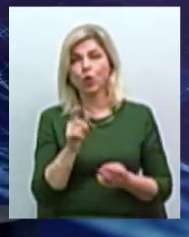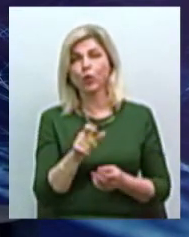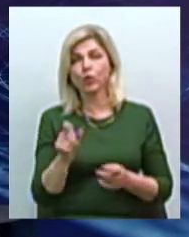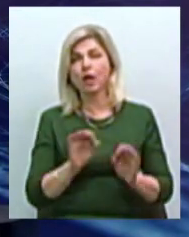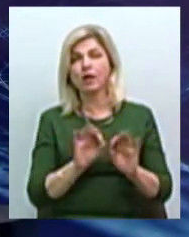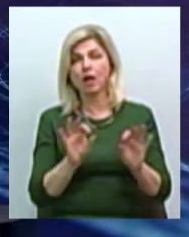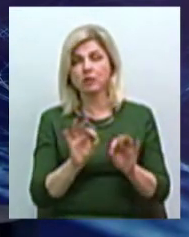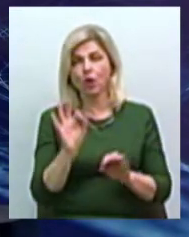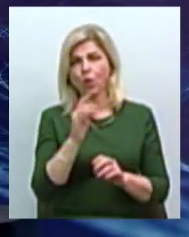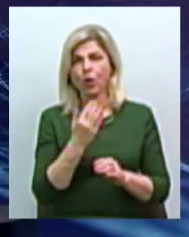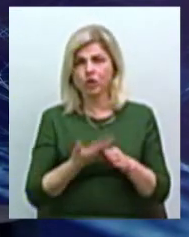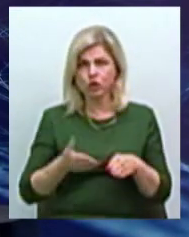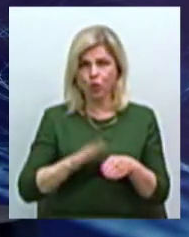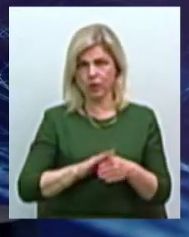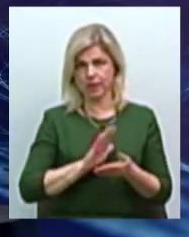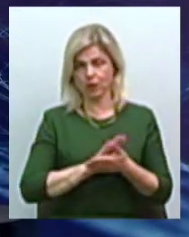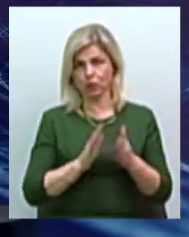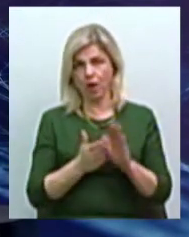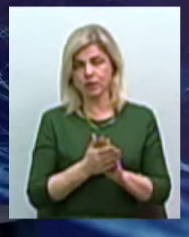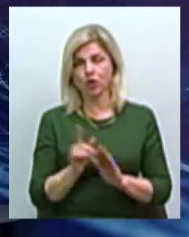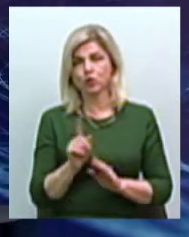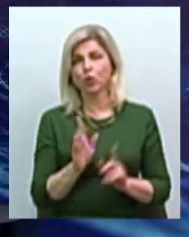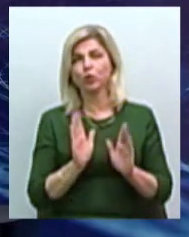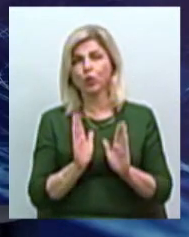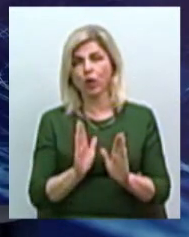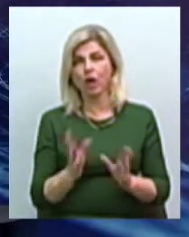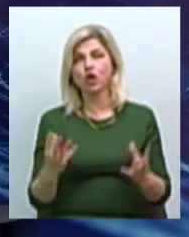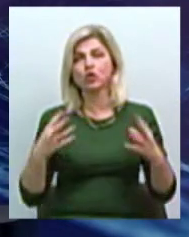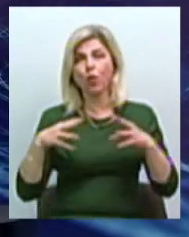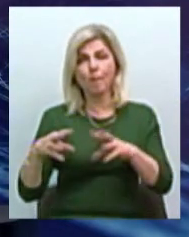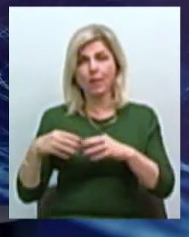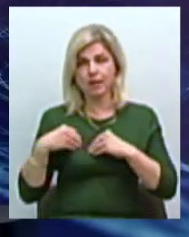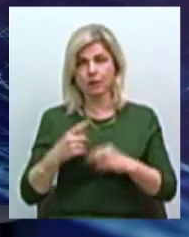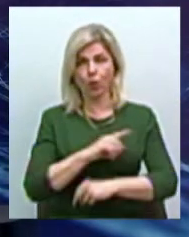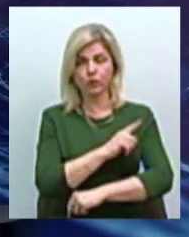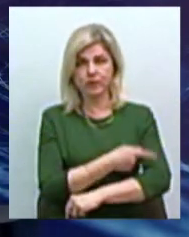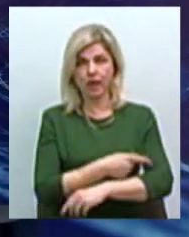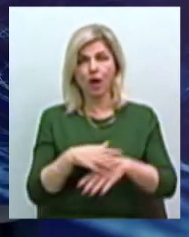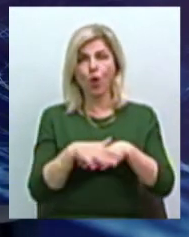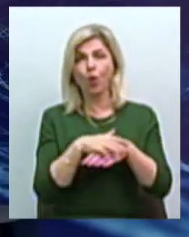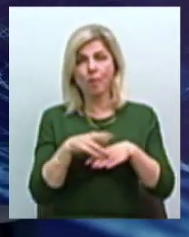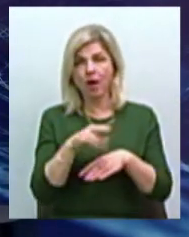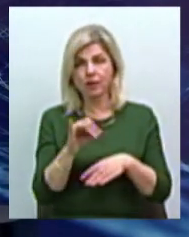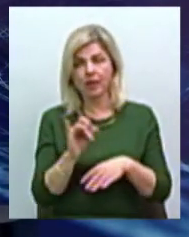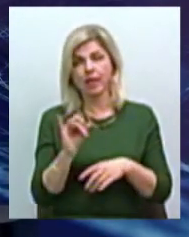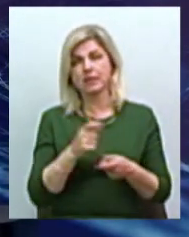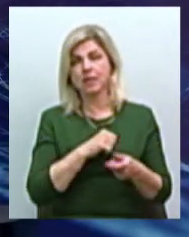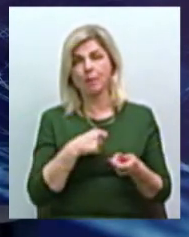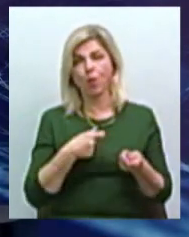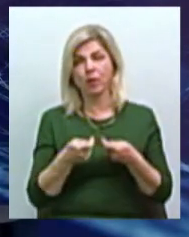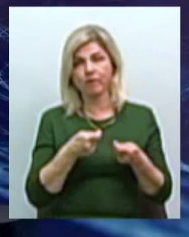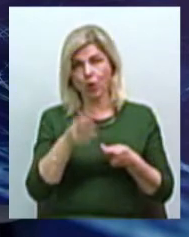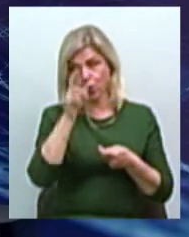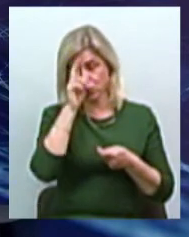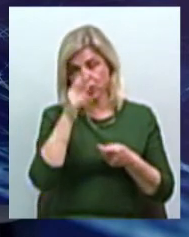о той непростій ситуації, і що тільки совмістне усілювання громади, органомістського самовправління і державні власні